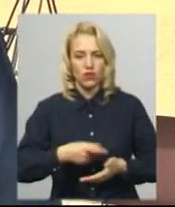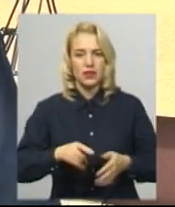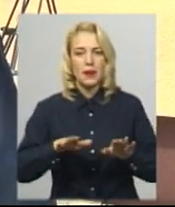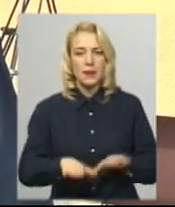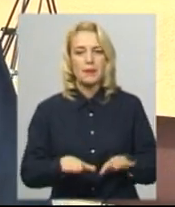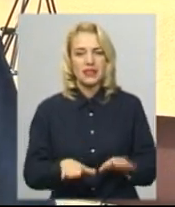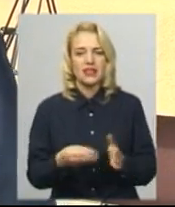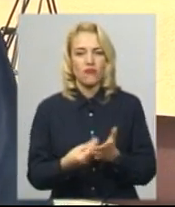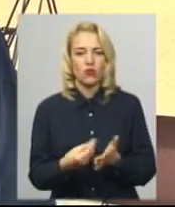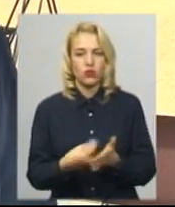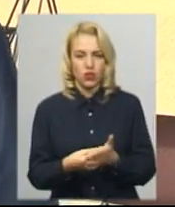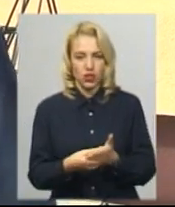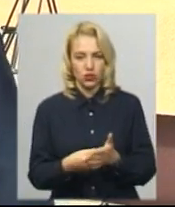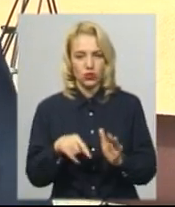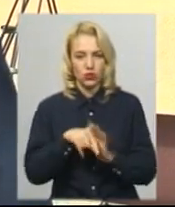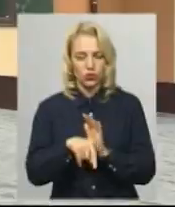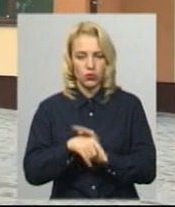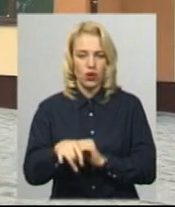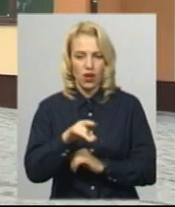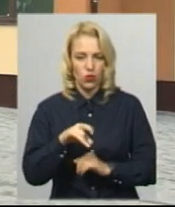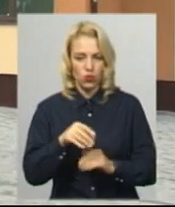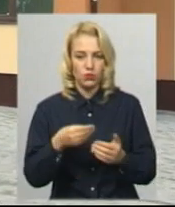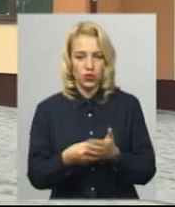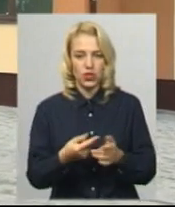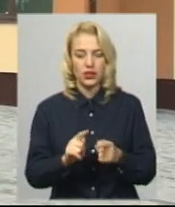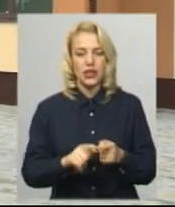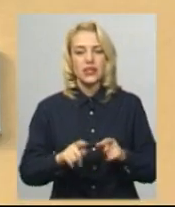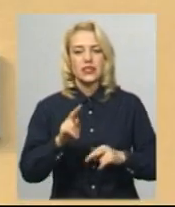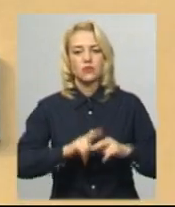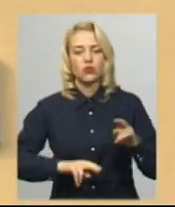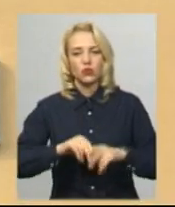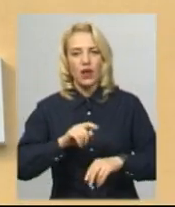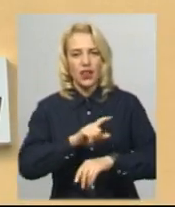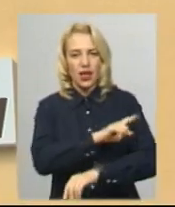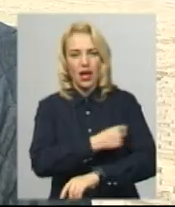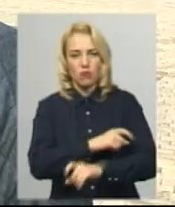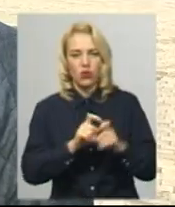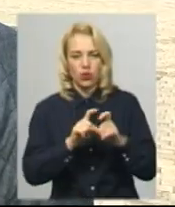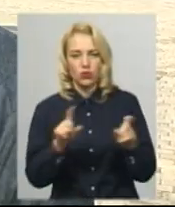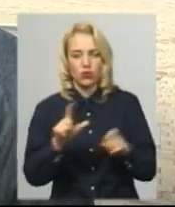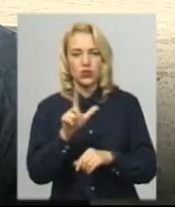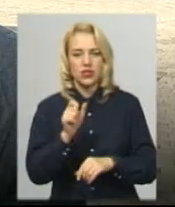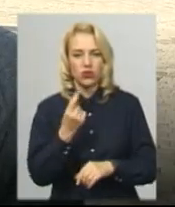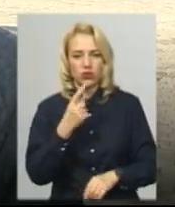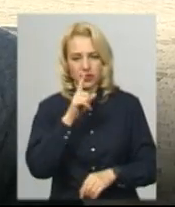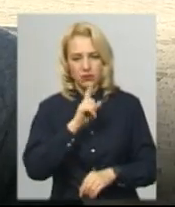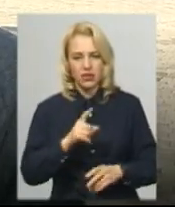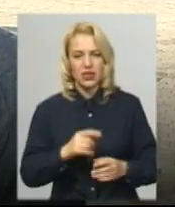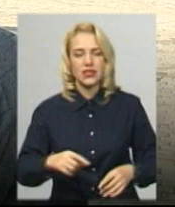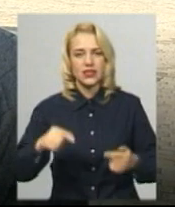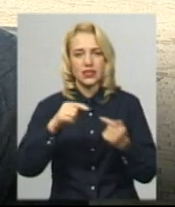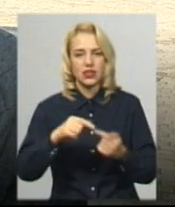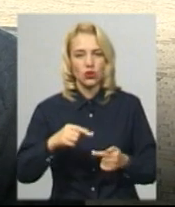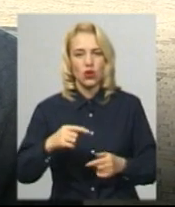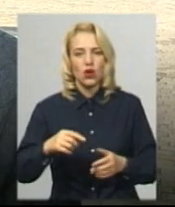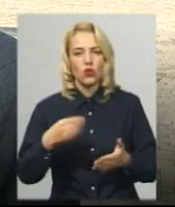тобто з районного бюджету. Підрядники збудували амбулаторію за 11 місяців. Згідно проєктно-кошторисної документації,